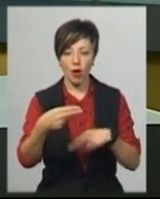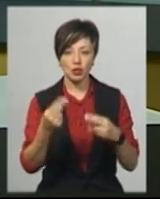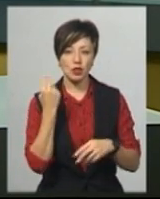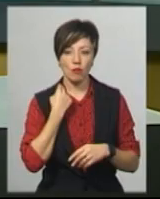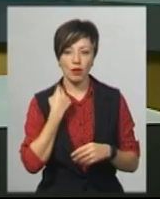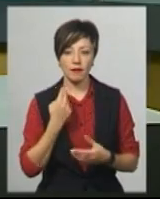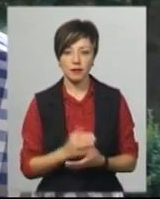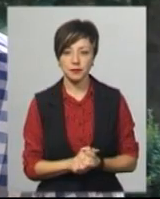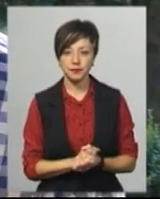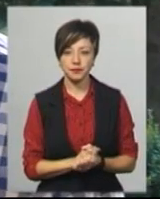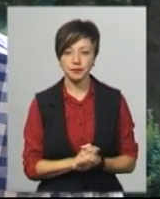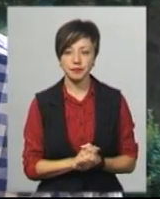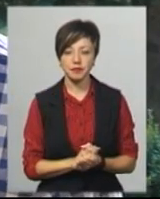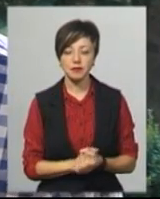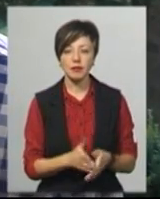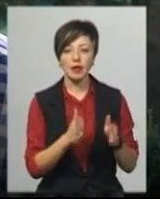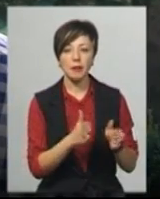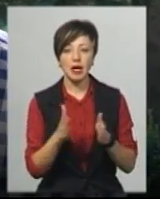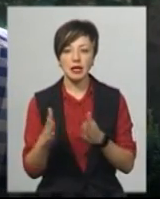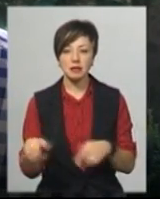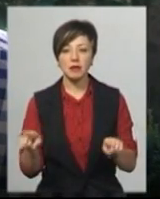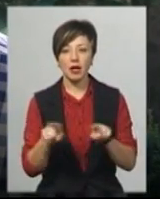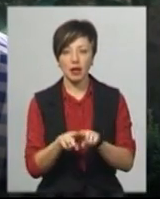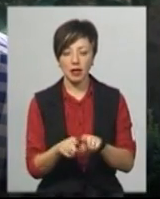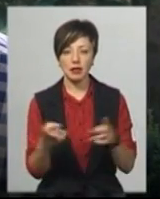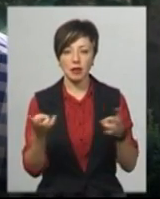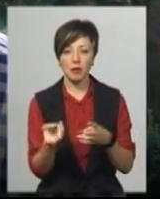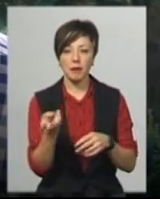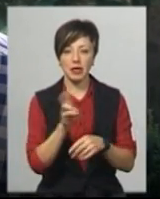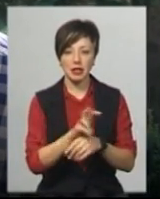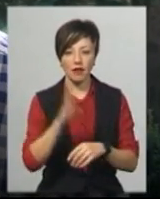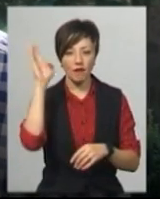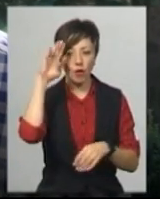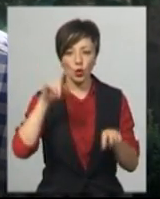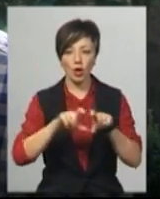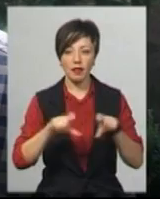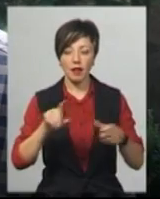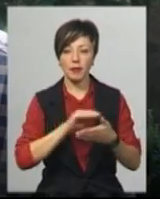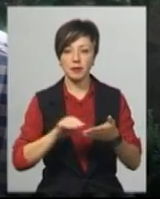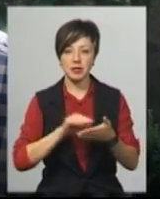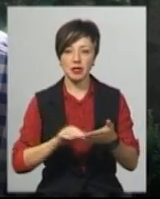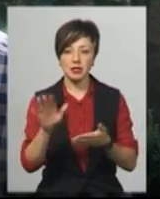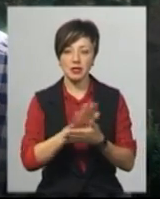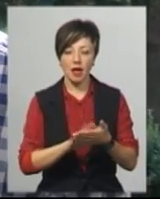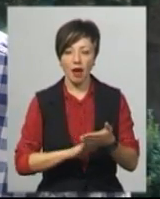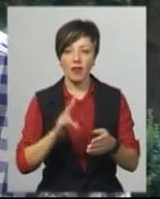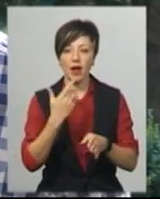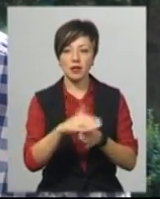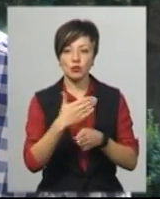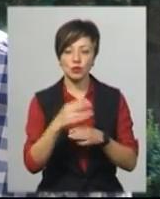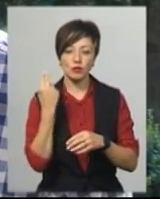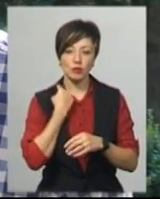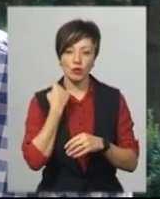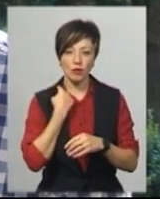боргів. Механізм наступний – пройти на підприємство, написати заяву на реструктуризацію